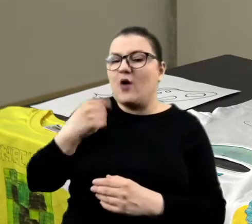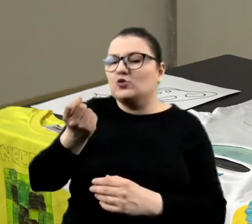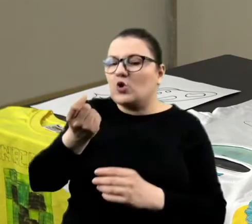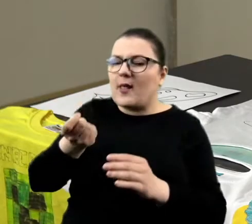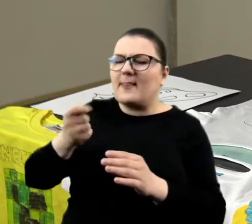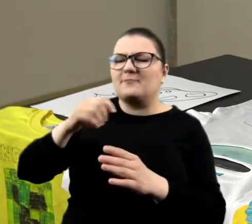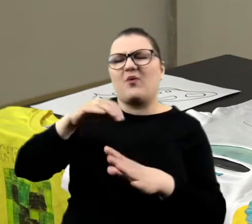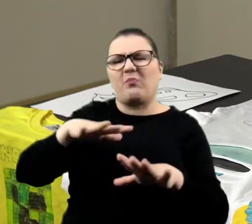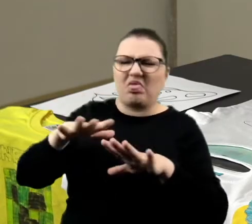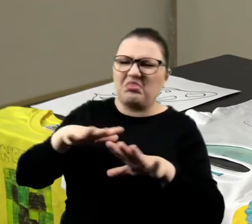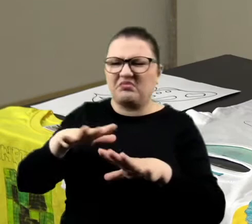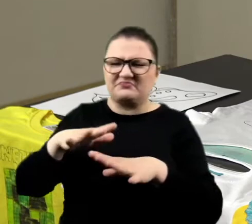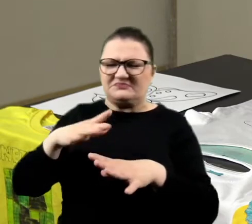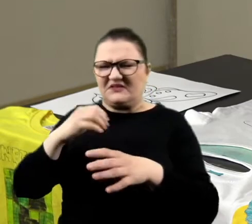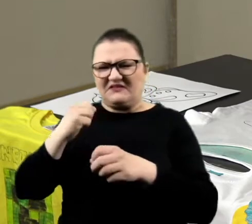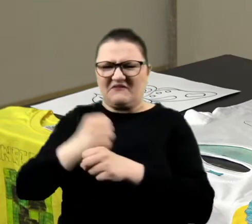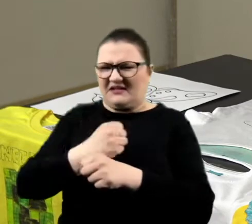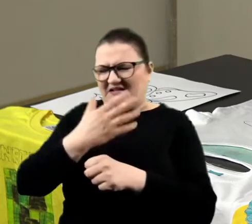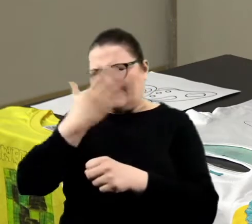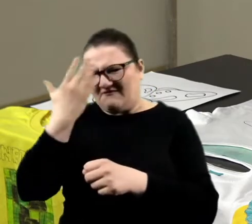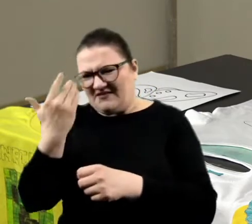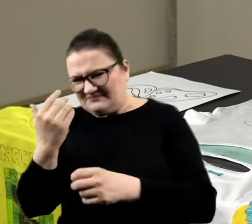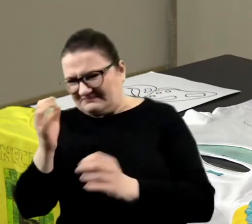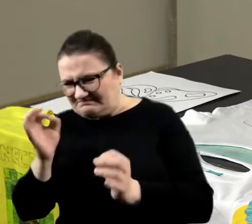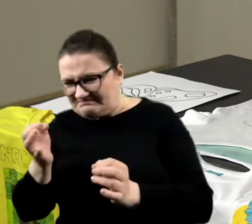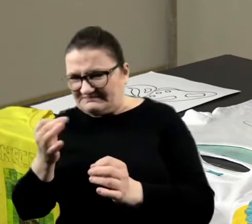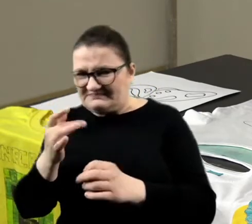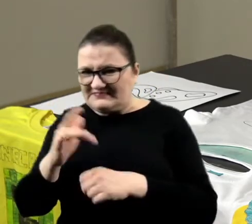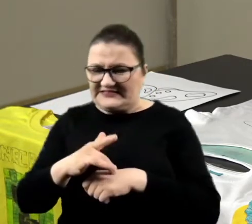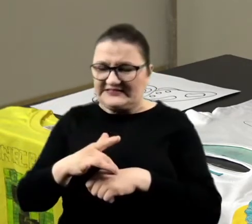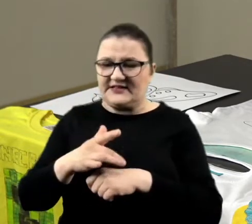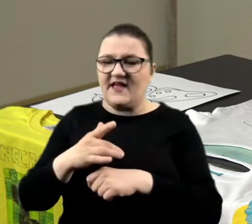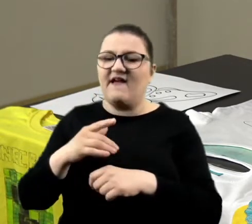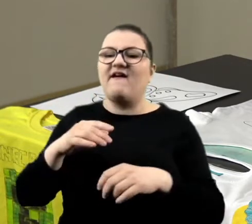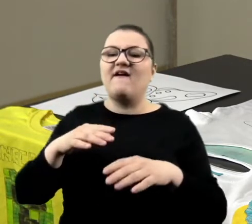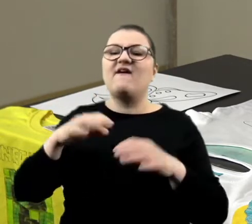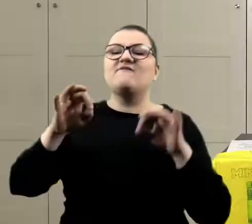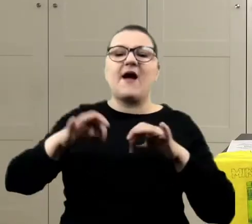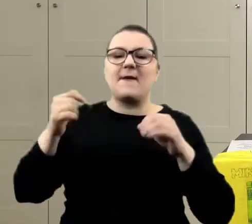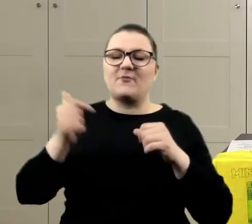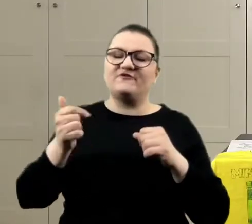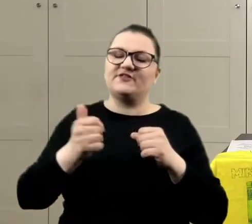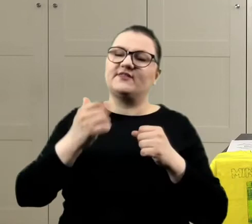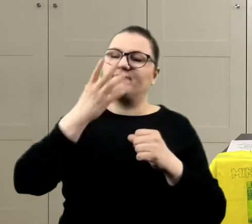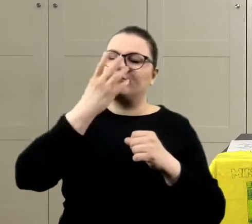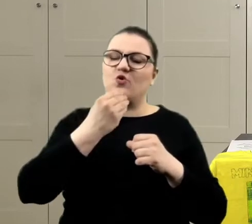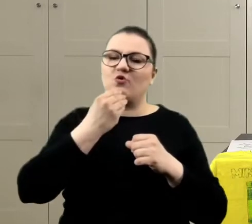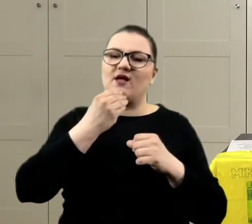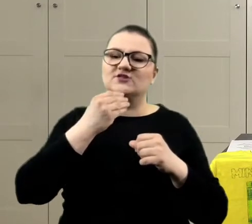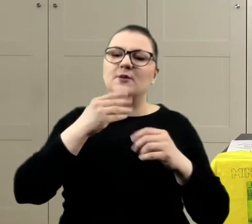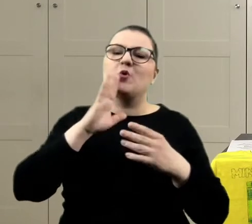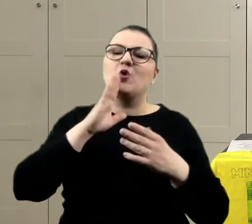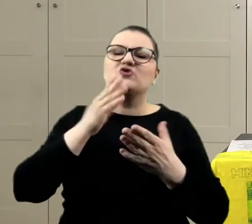taki jest glutkowaty i nie wiem, co to z tego wyjdzie. Farba powinna mieć, słuchajcie, konsystencję takiej gęstej